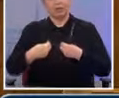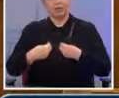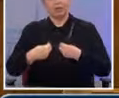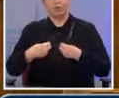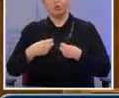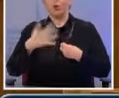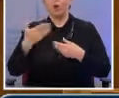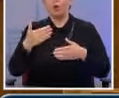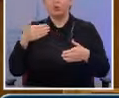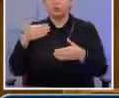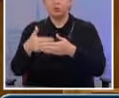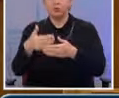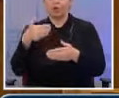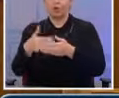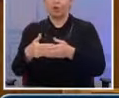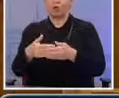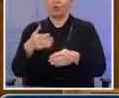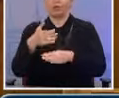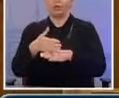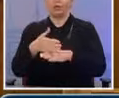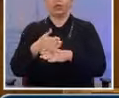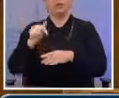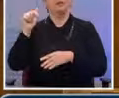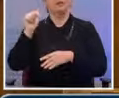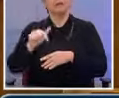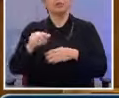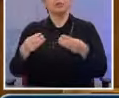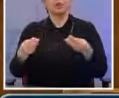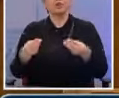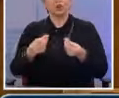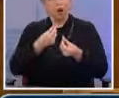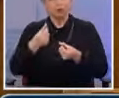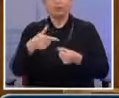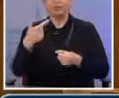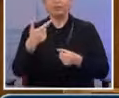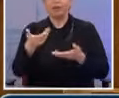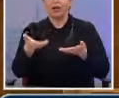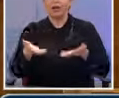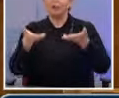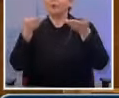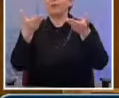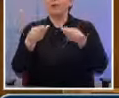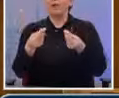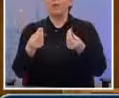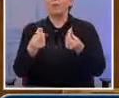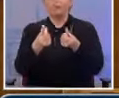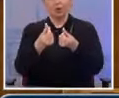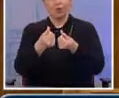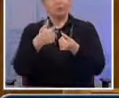σύμβασης παραχώρησης θα αναβαθμίσουμε τις πύλες εισόδου των εκατομμυρίων τουριστών που επισκέπτονται τη χώρα.